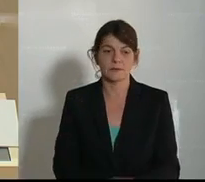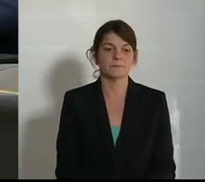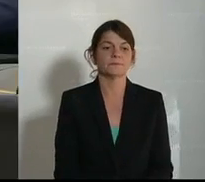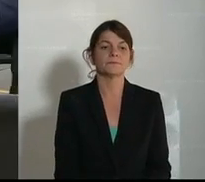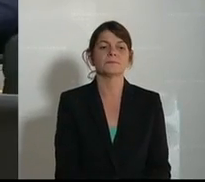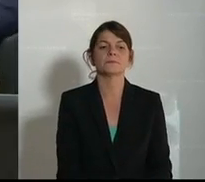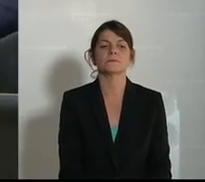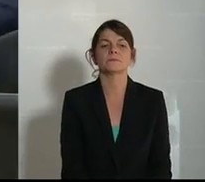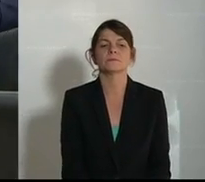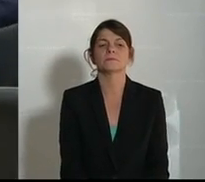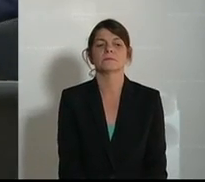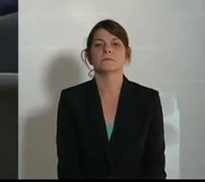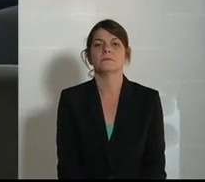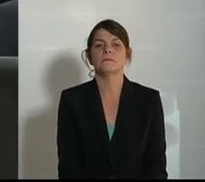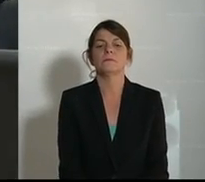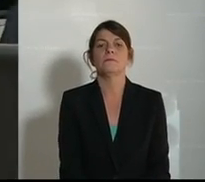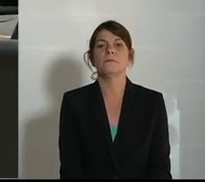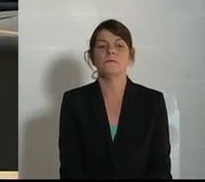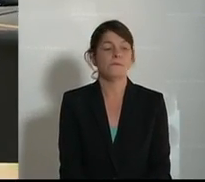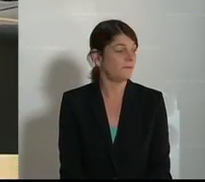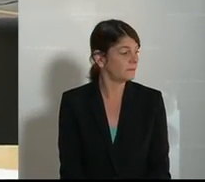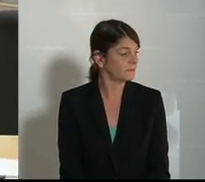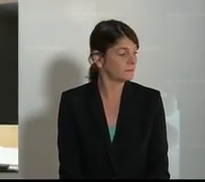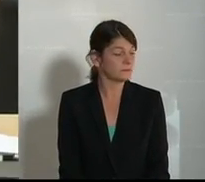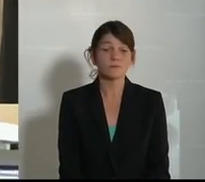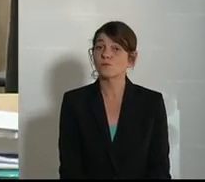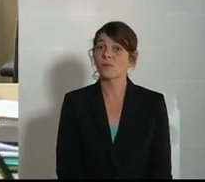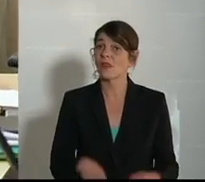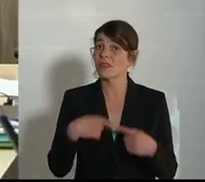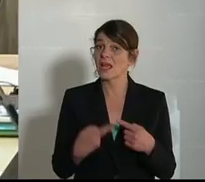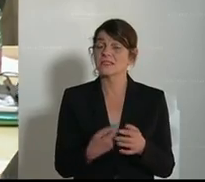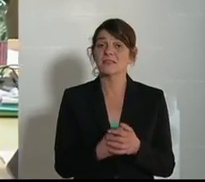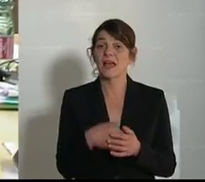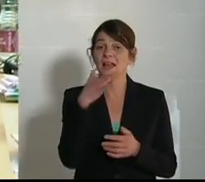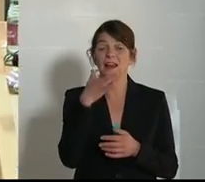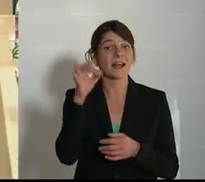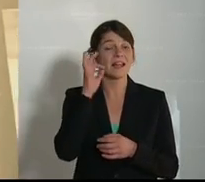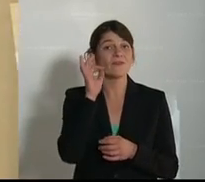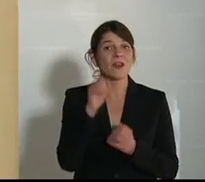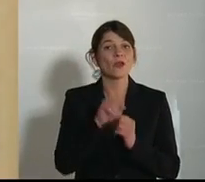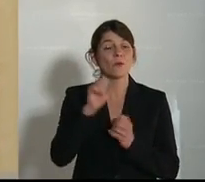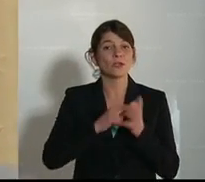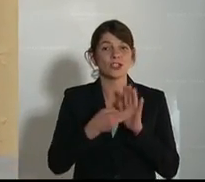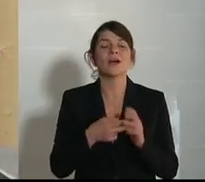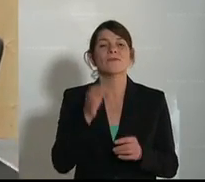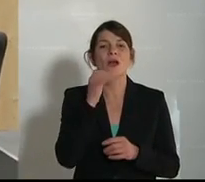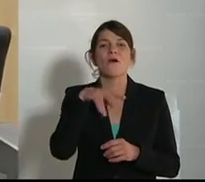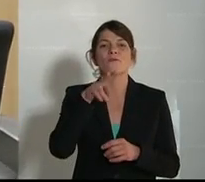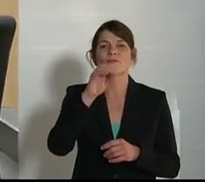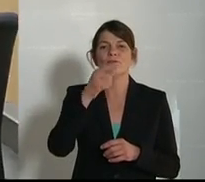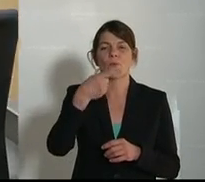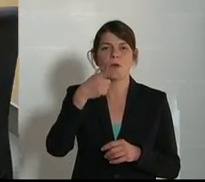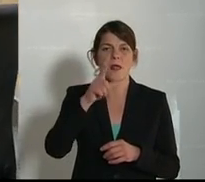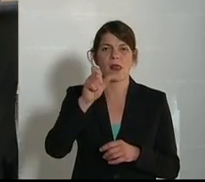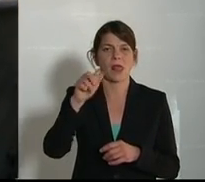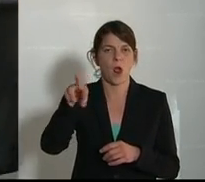Importierte Rinder würden im österreichischen Schlachthof zu österreichischen Rindern und dann als österreichisches Qualitätsfleisch in